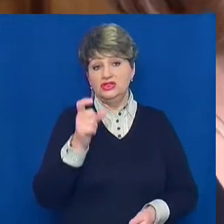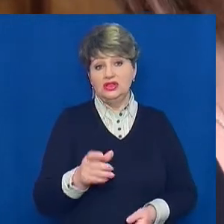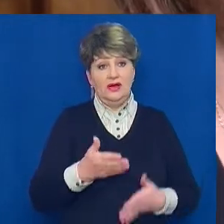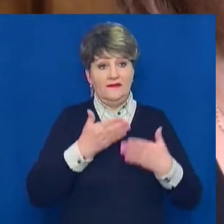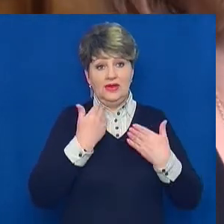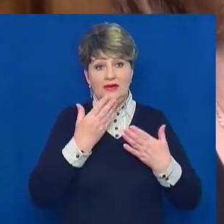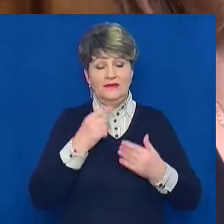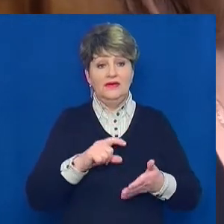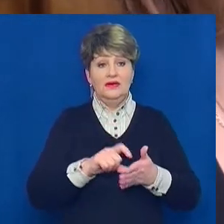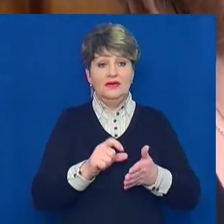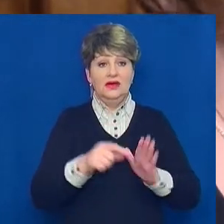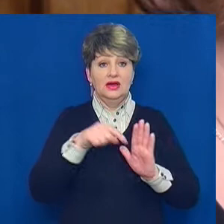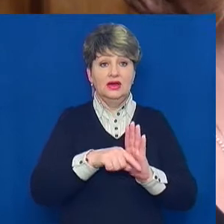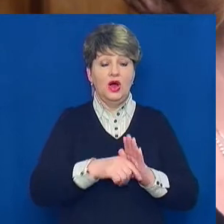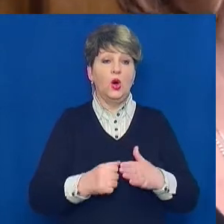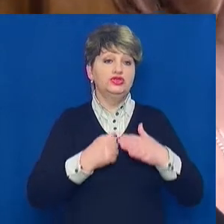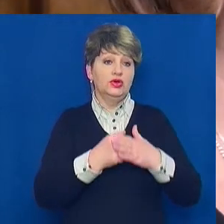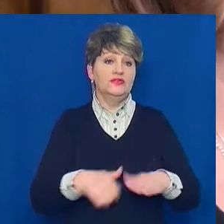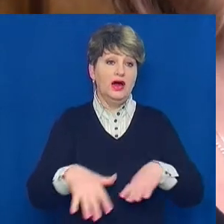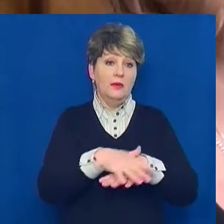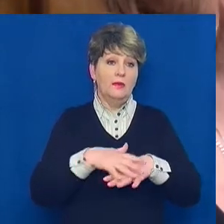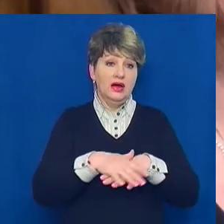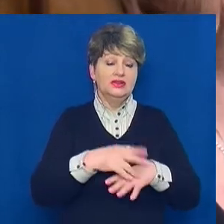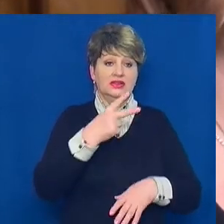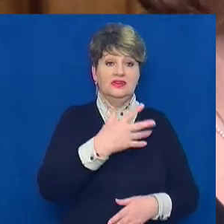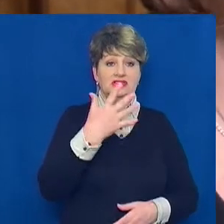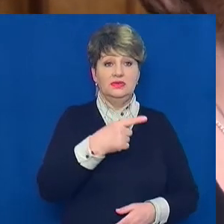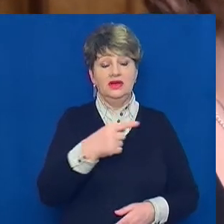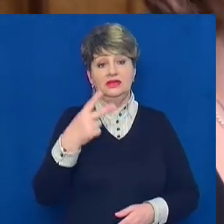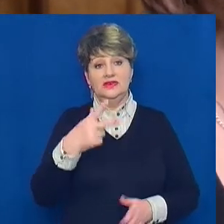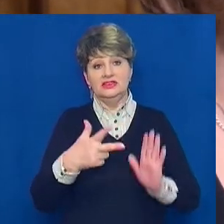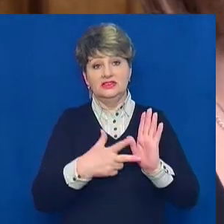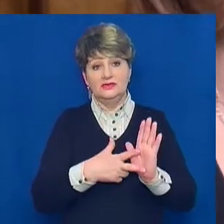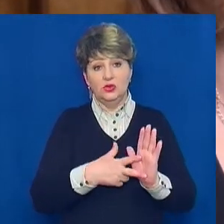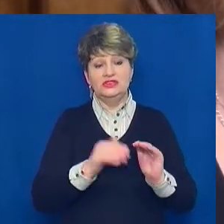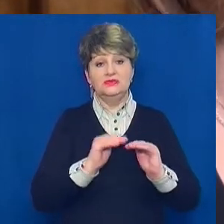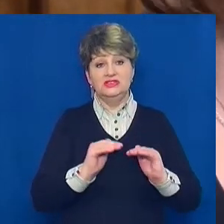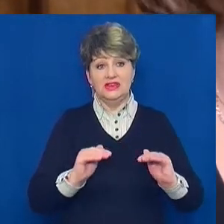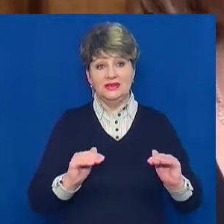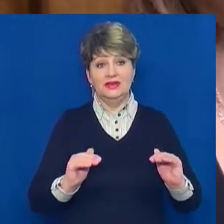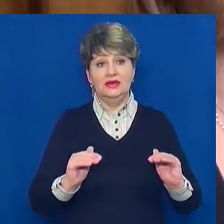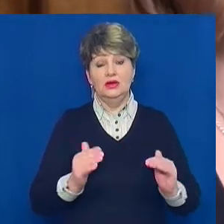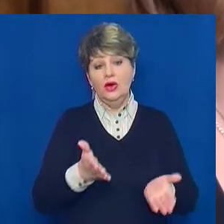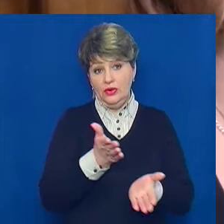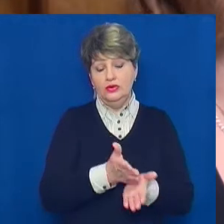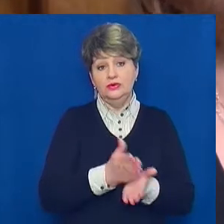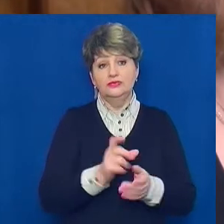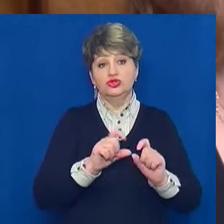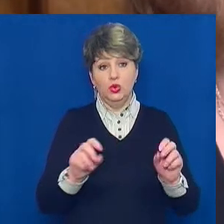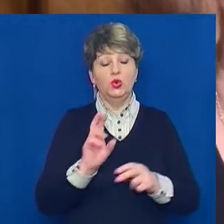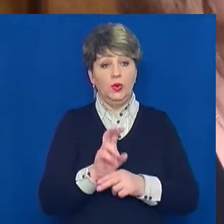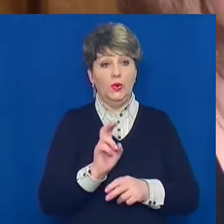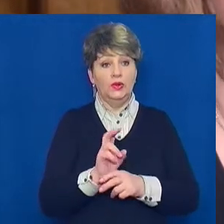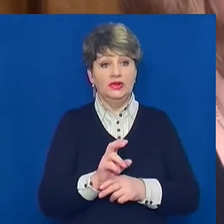тобто, основна маса дітей, тобто, від 25 до 28, бо в класах різна кількість дітей, тобто, в школу ходять,